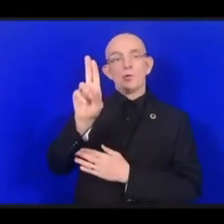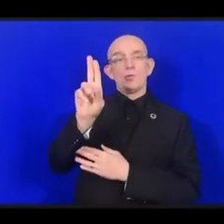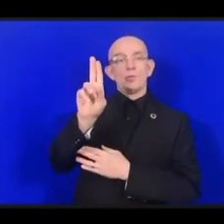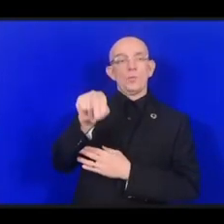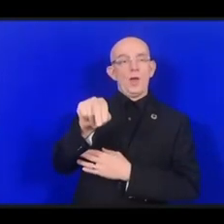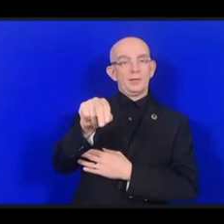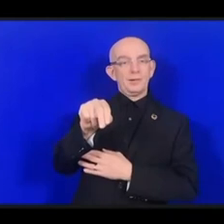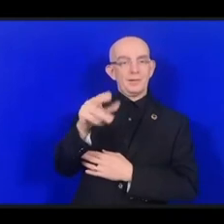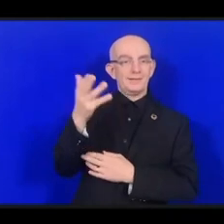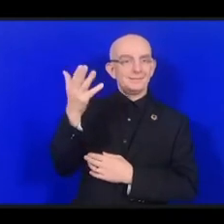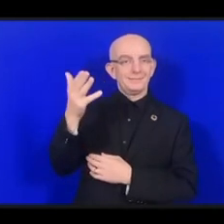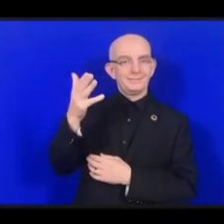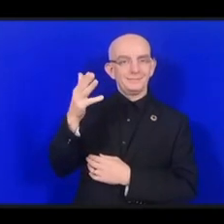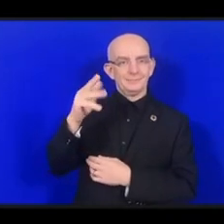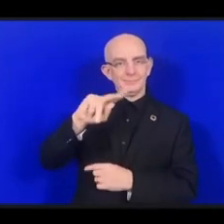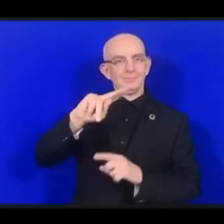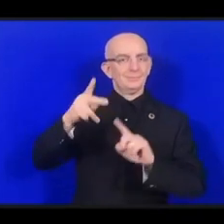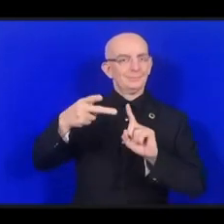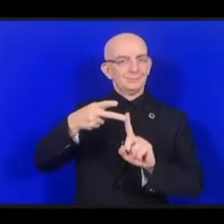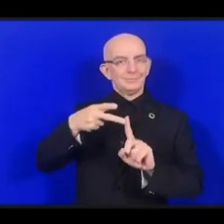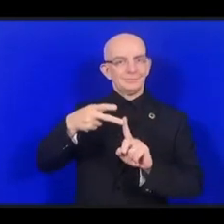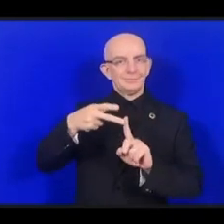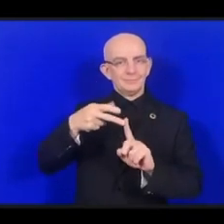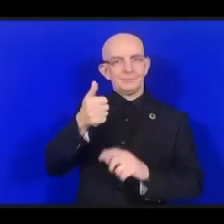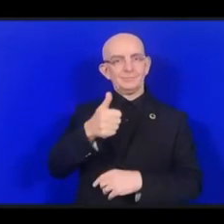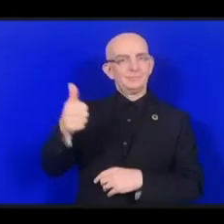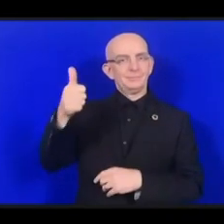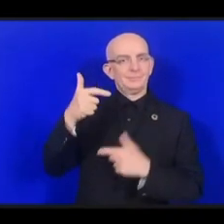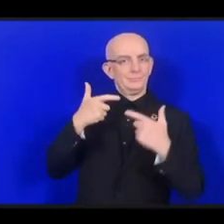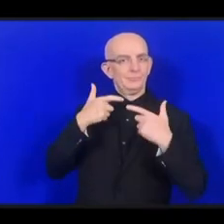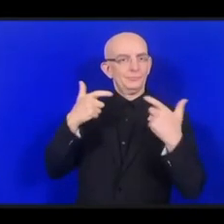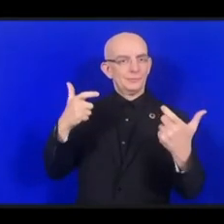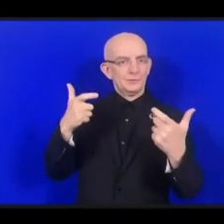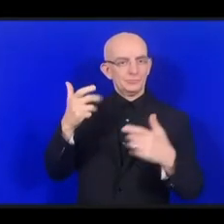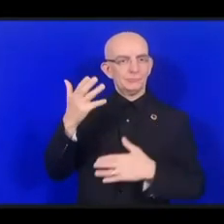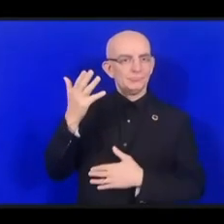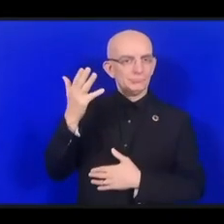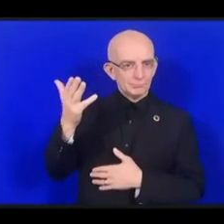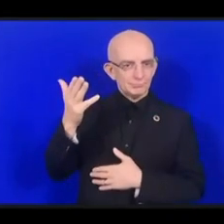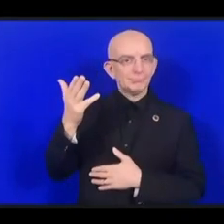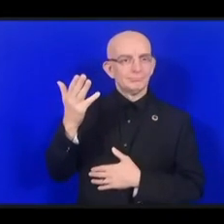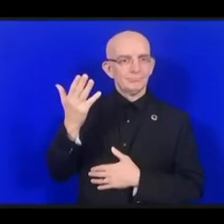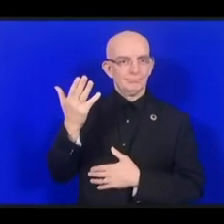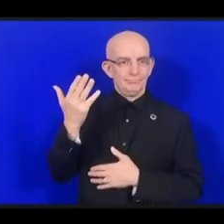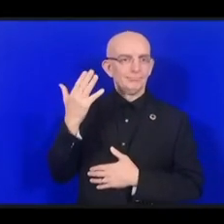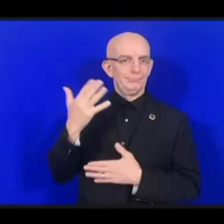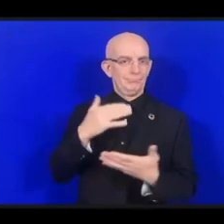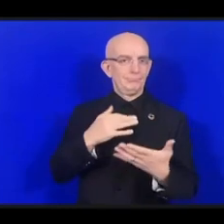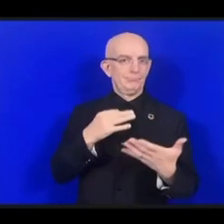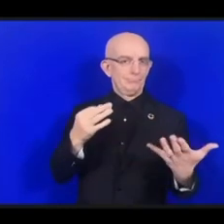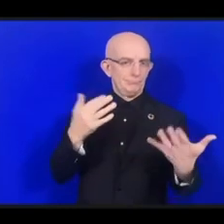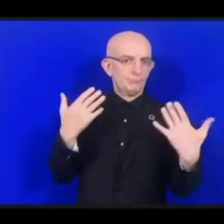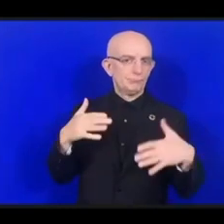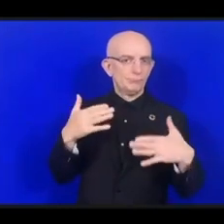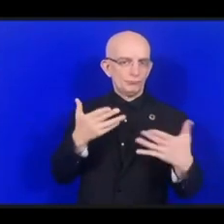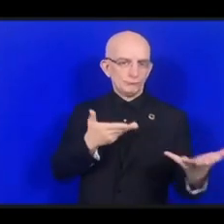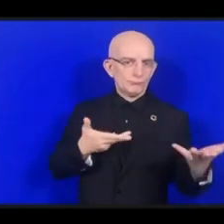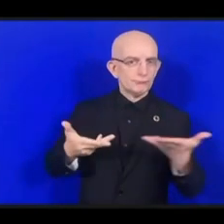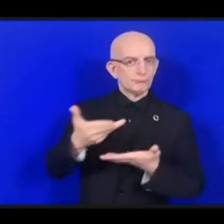генеральная ассамблея ООН, министры внутренних дел, министры коммуникации, правительство Киота,